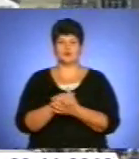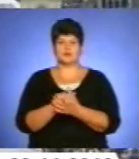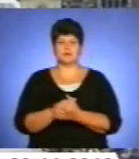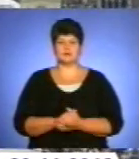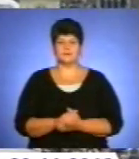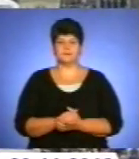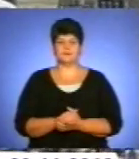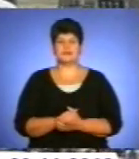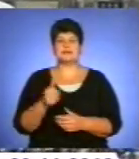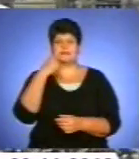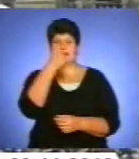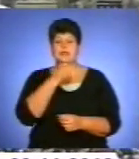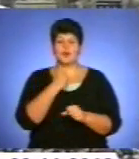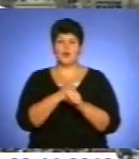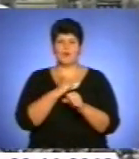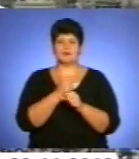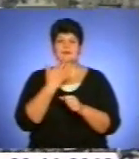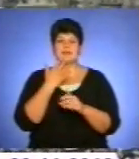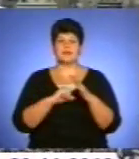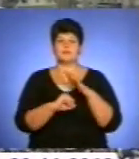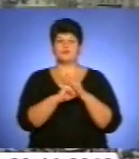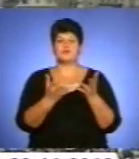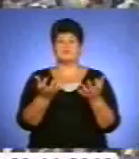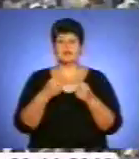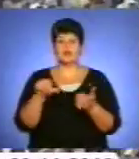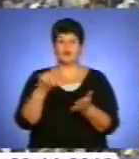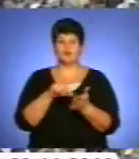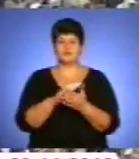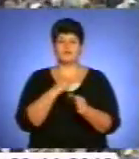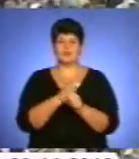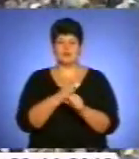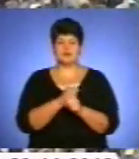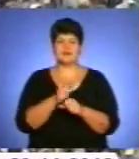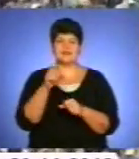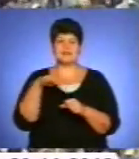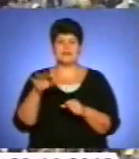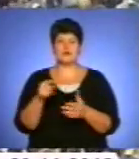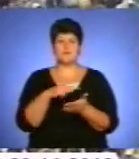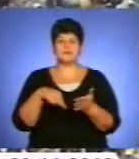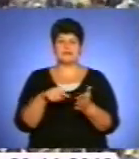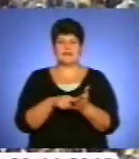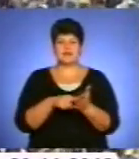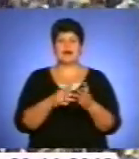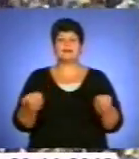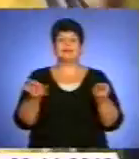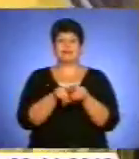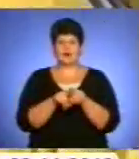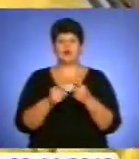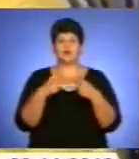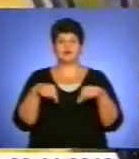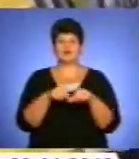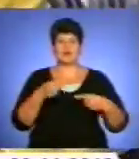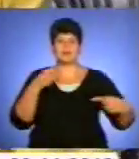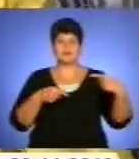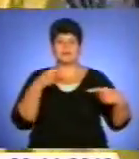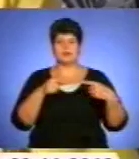Майже за рік роботи Національна платформа взяла участь у роботі Євромістечка під час Євро-2012, а також організувала дебати